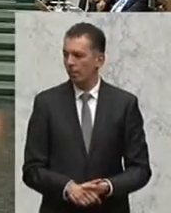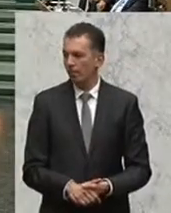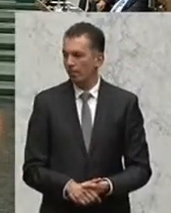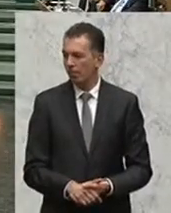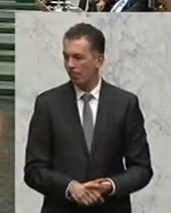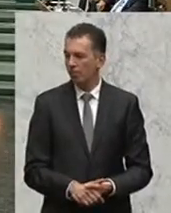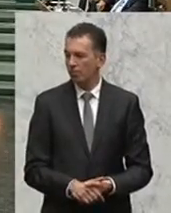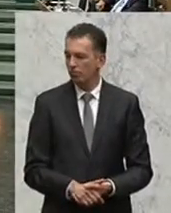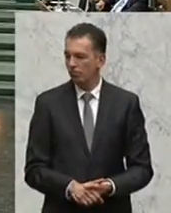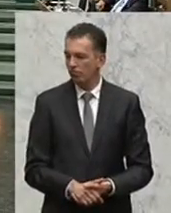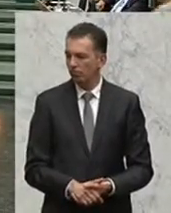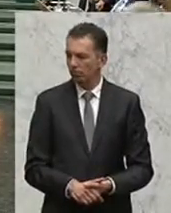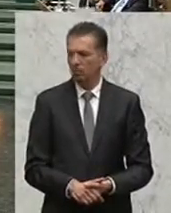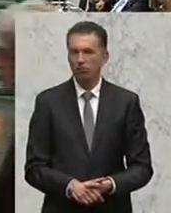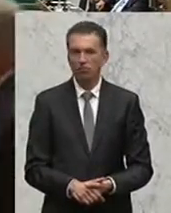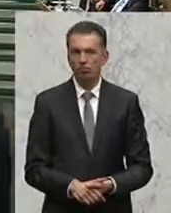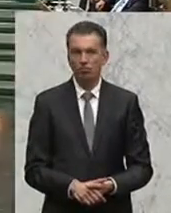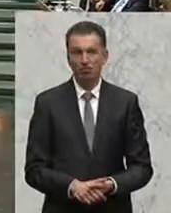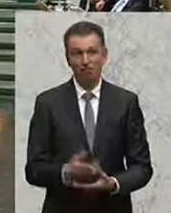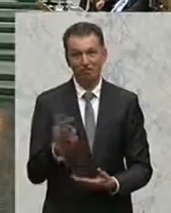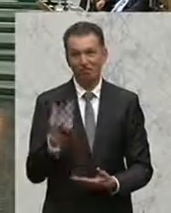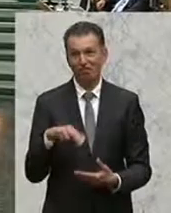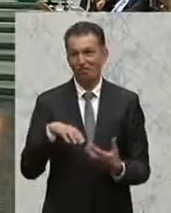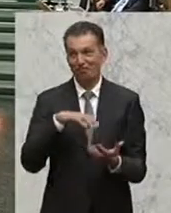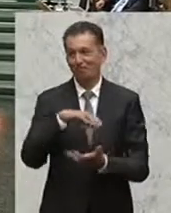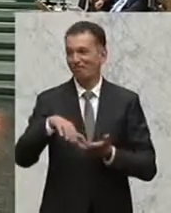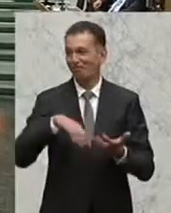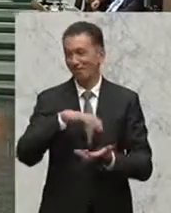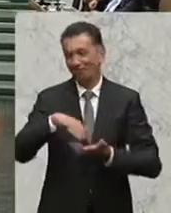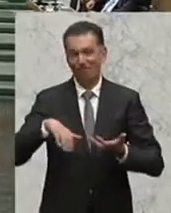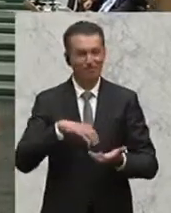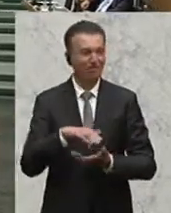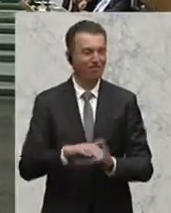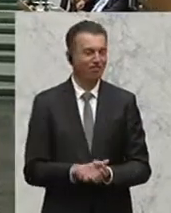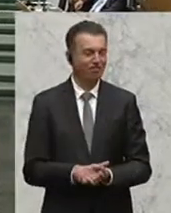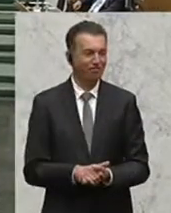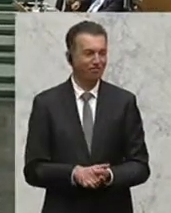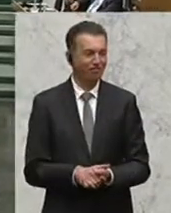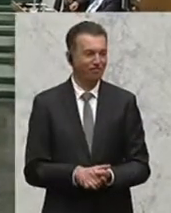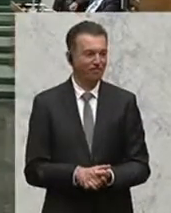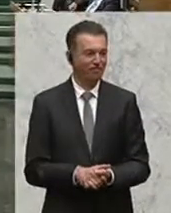betont Gabriele Tamandl, ÖVP-Budgetsprecherin. Unter diesen Bedingungen könne man dem Hilfspaket zustimmen.